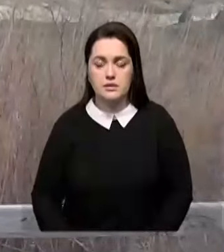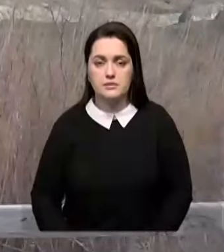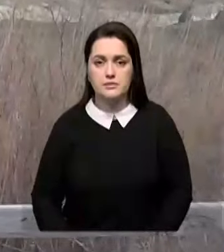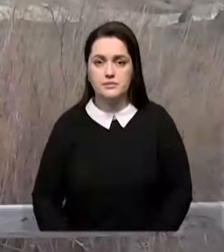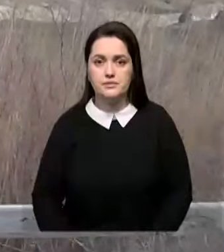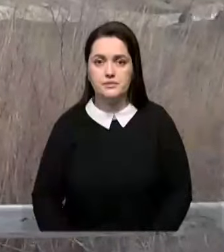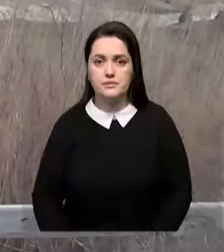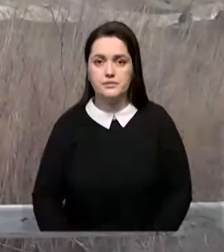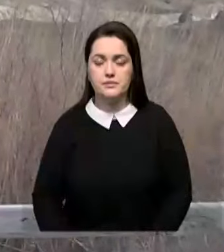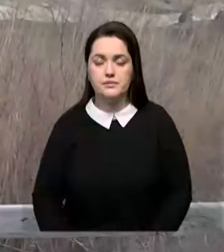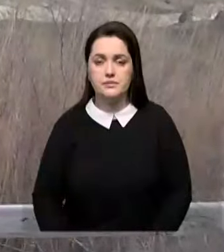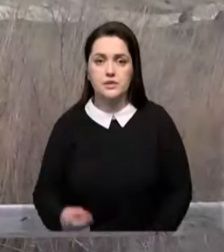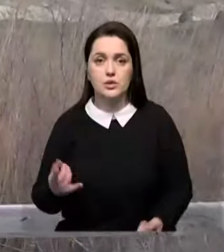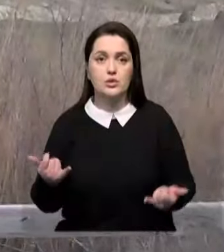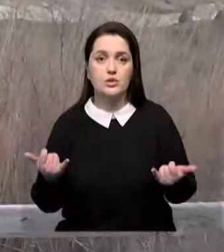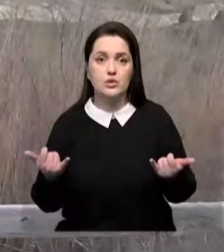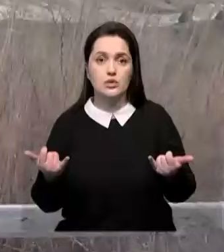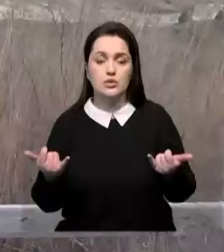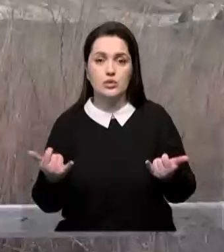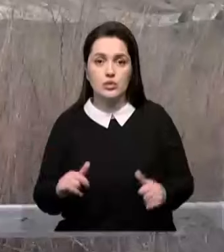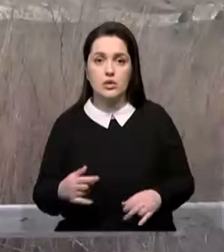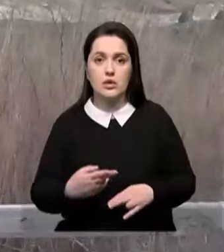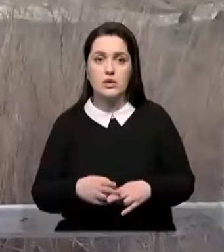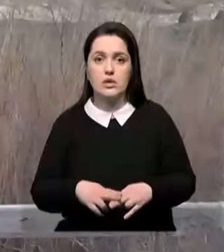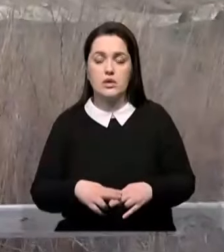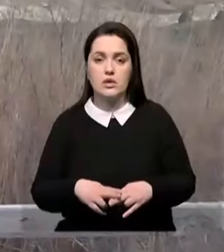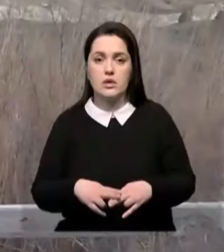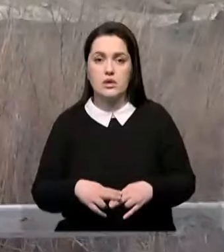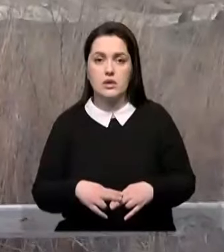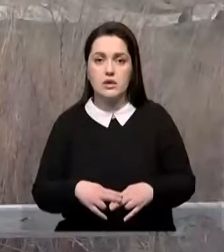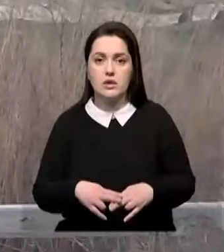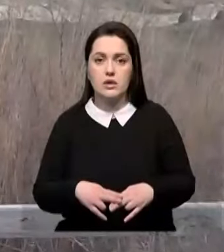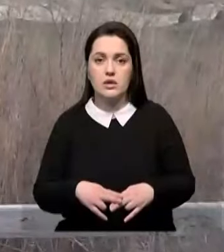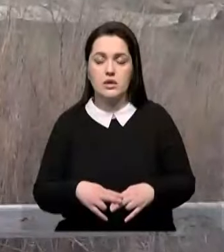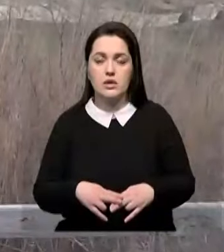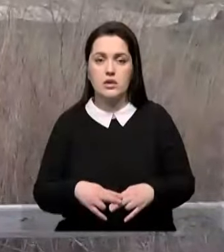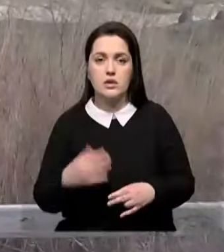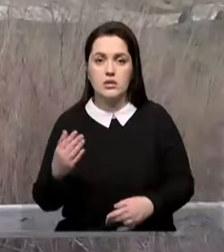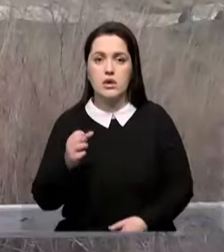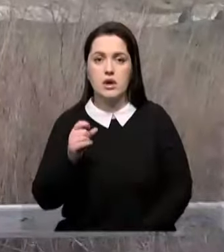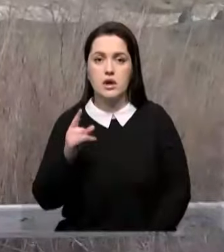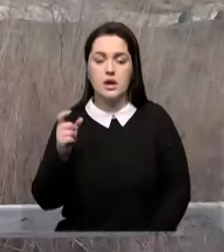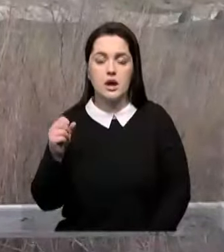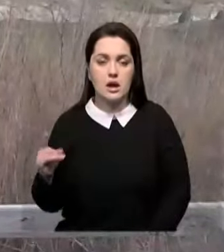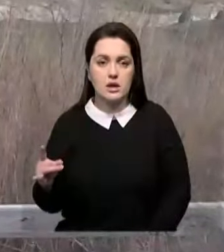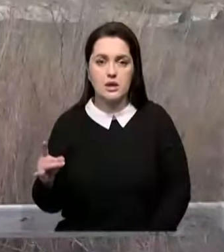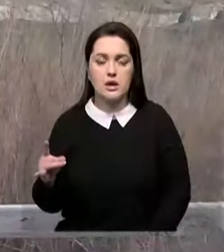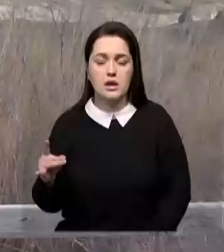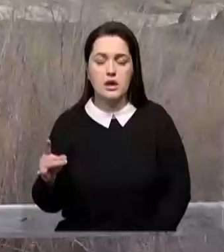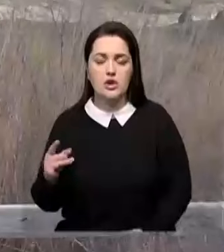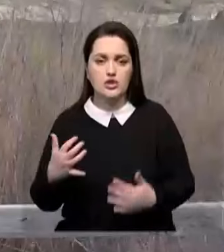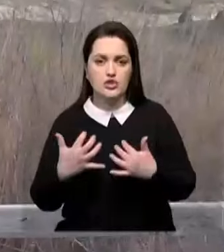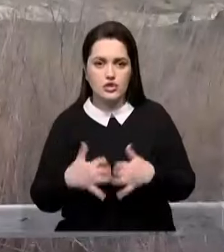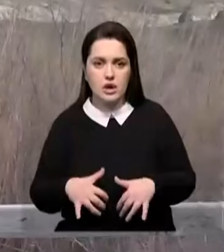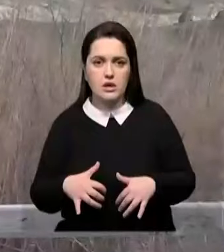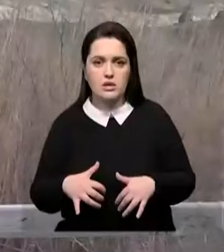Одним из чудом нашего суфия пира является его архары. Считается очень